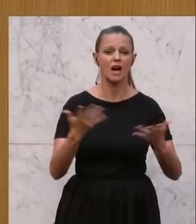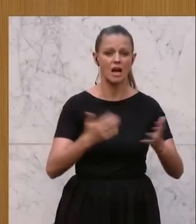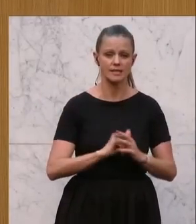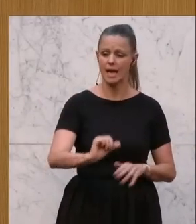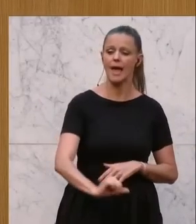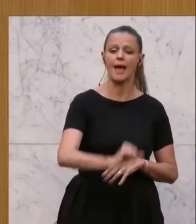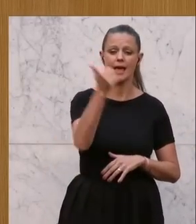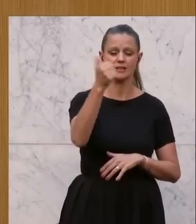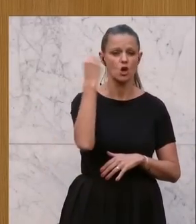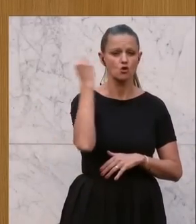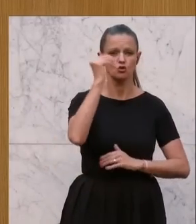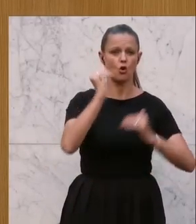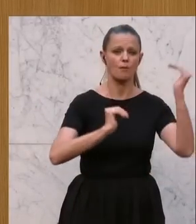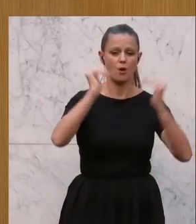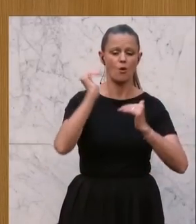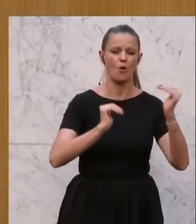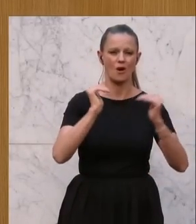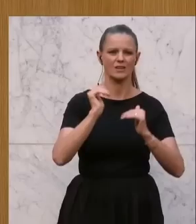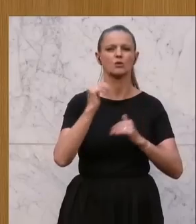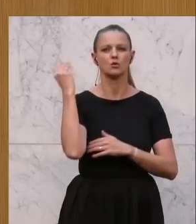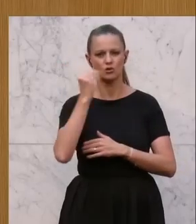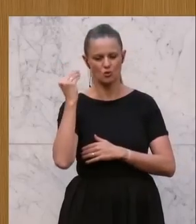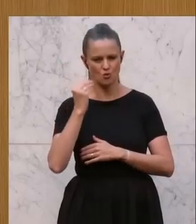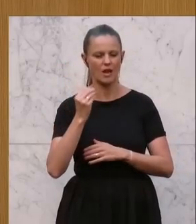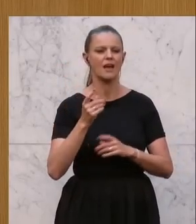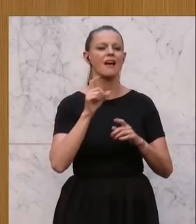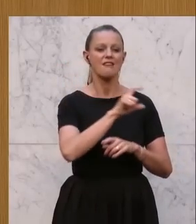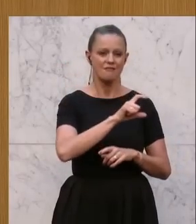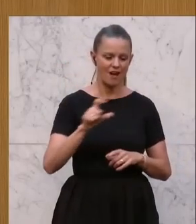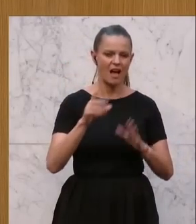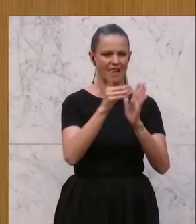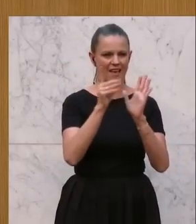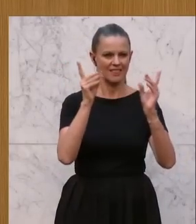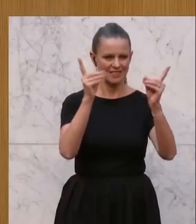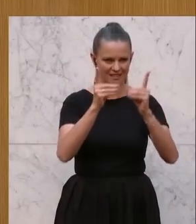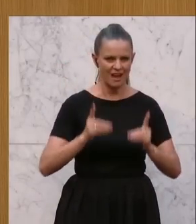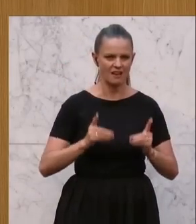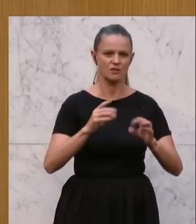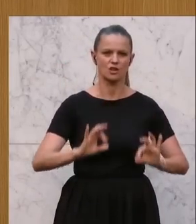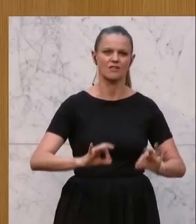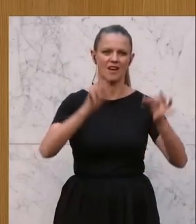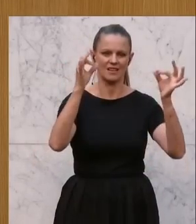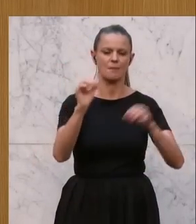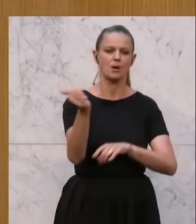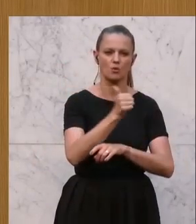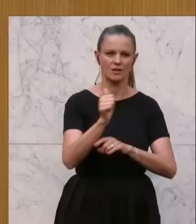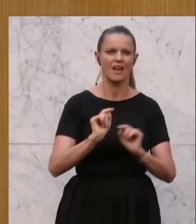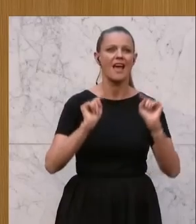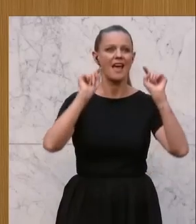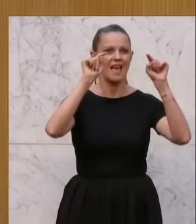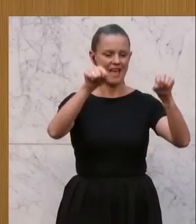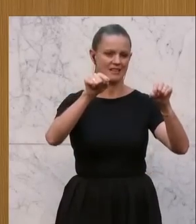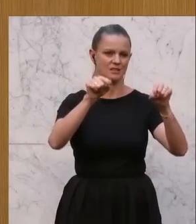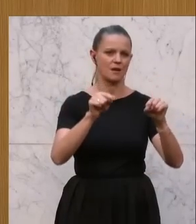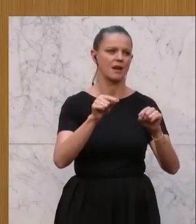Erstens, die Schulbehörden und Schulen hat die beurteilung der fachlichen und didaktischen Qualität schulexterne Angebote zu